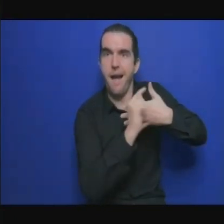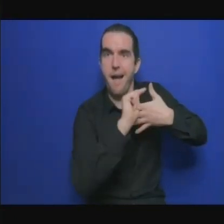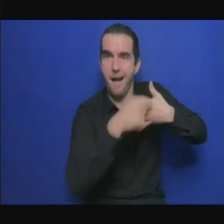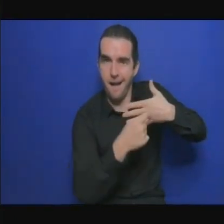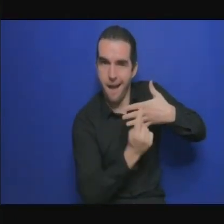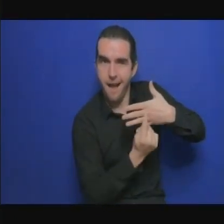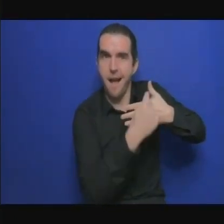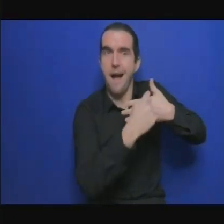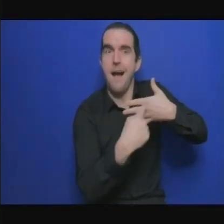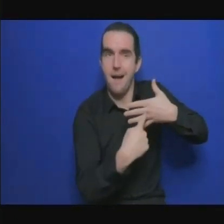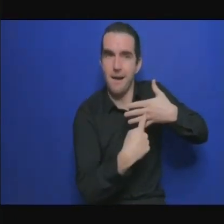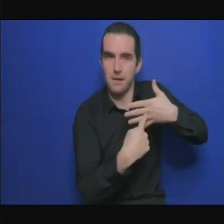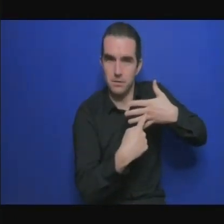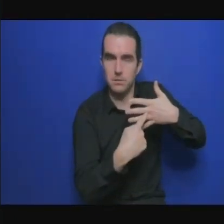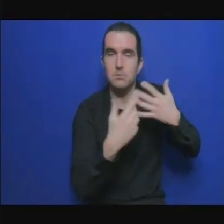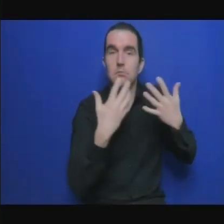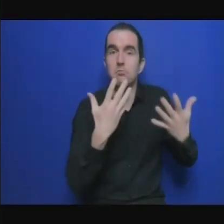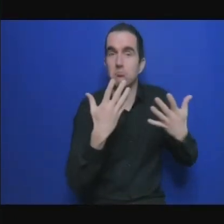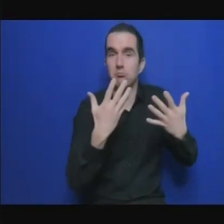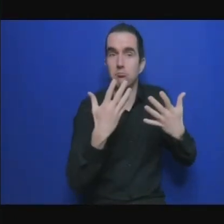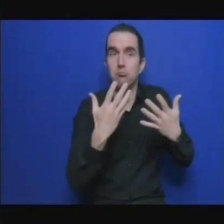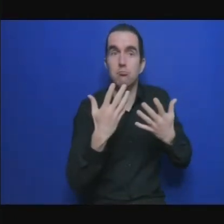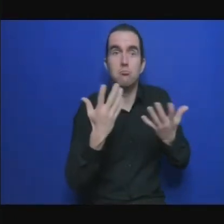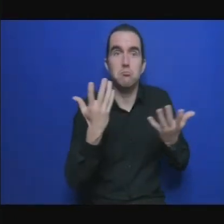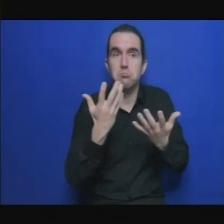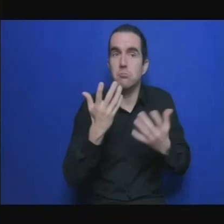qui devait mettre en place quelque chose pour l'Afrique